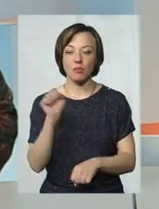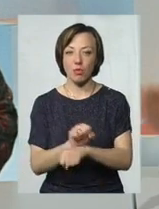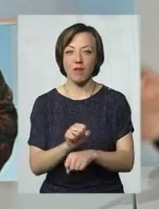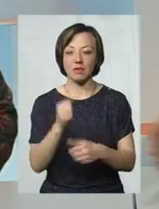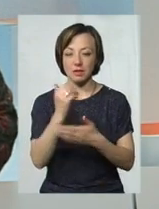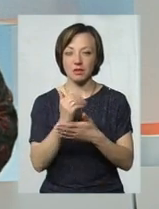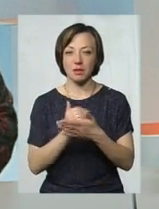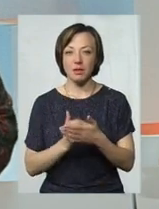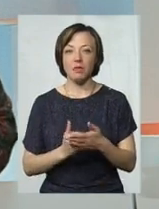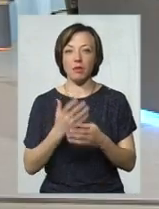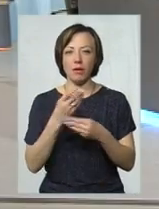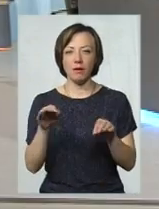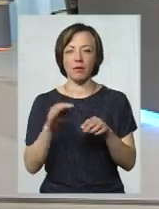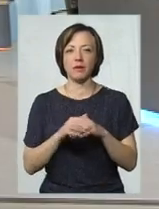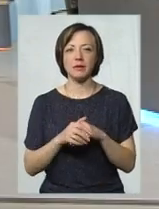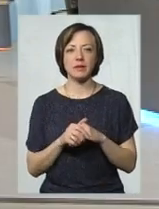ресурс такий-то такий, то все, його немає.